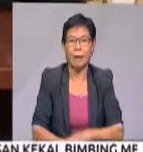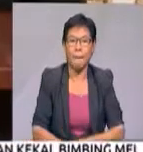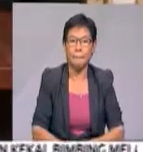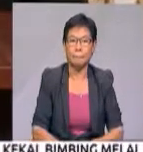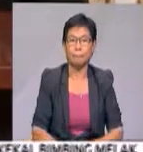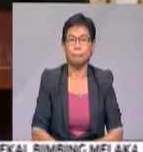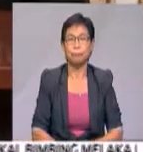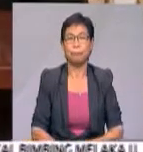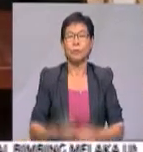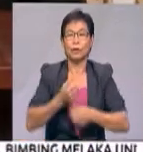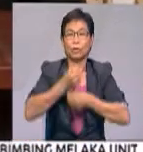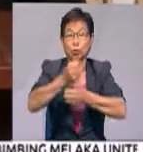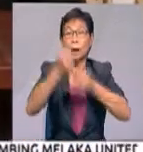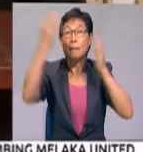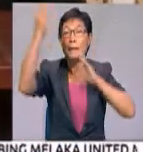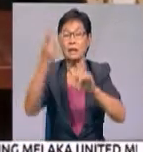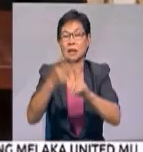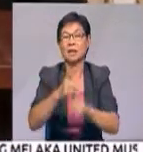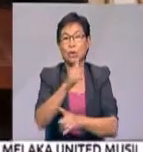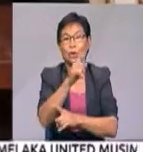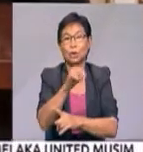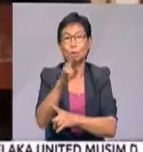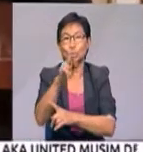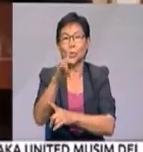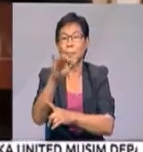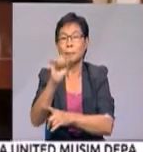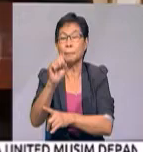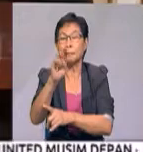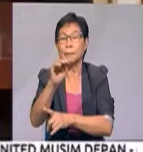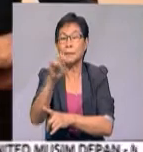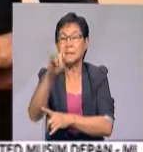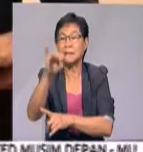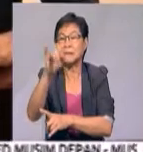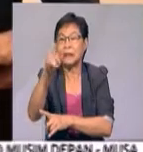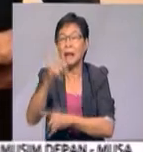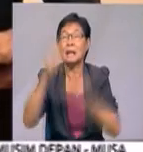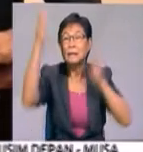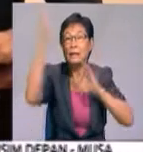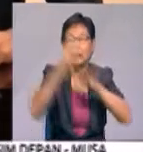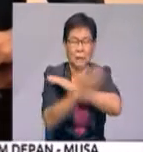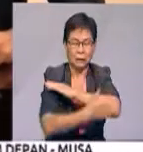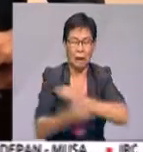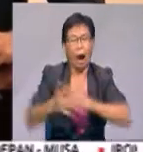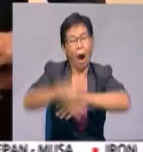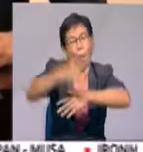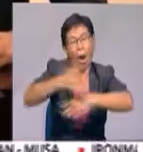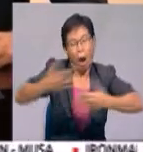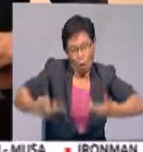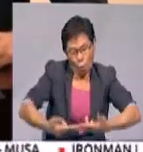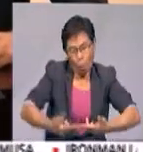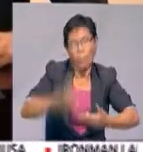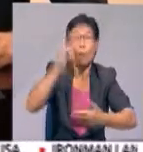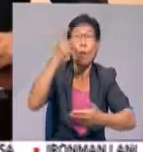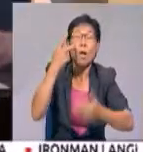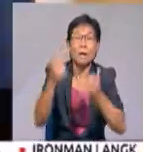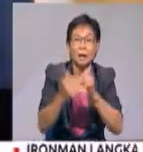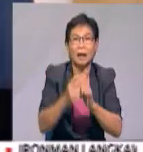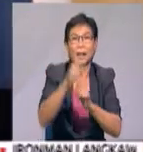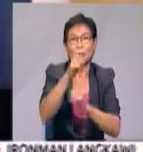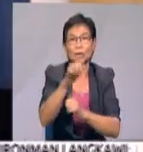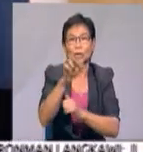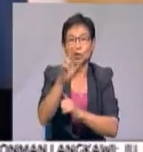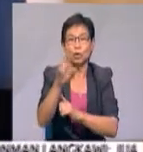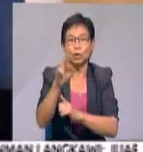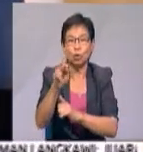Menurut Duta Besar Malaysia ke Turkmenistan, Rosliya Abdul, Malaysia adalah negara terawal yang mengadakan hubungan diplomatik dengan Turkmenistan